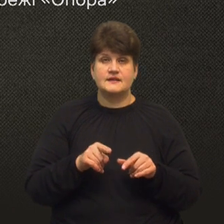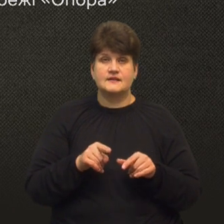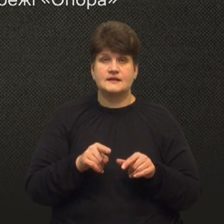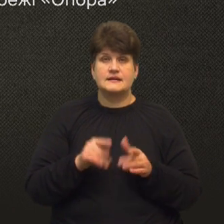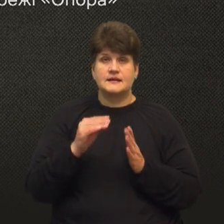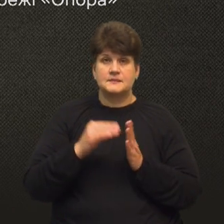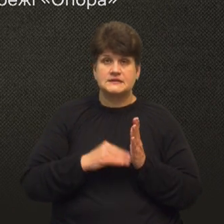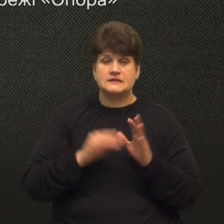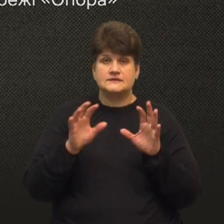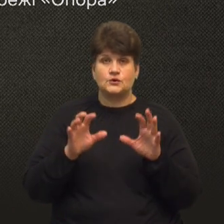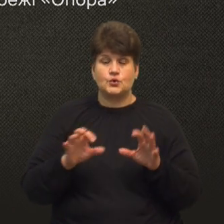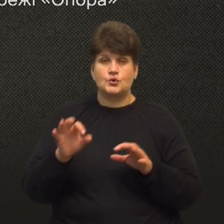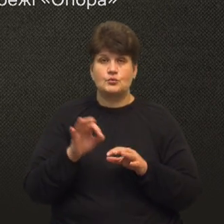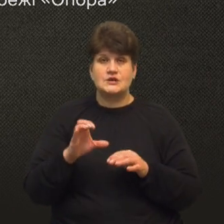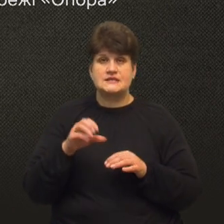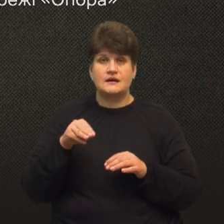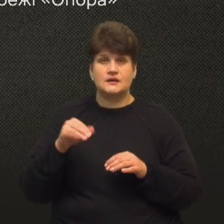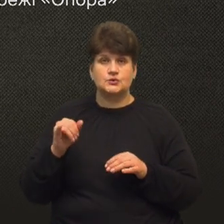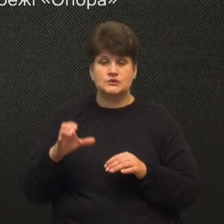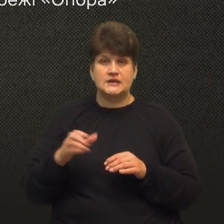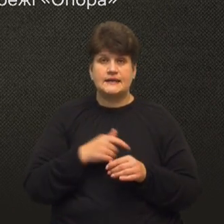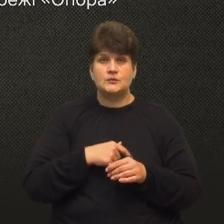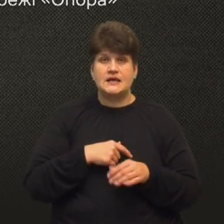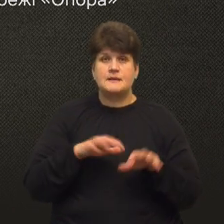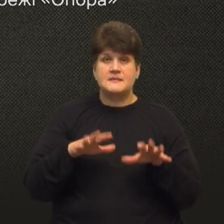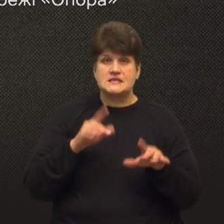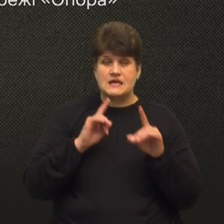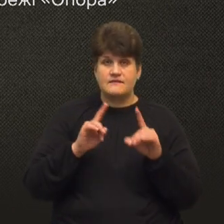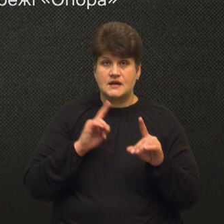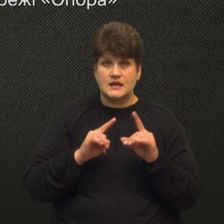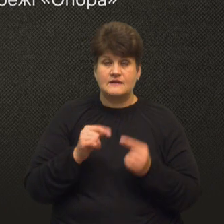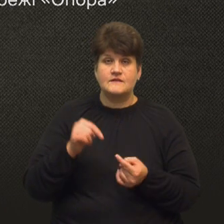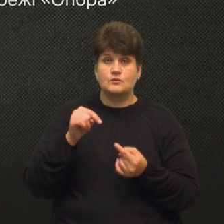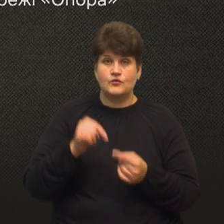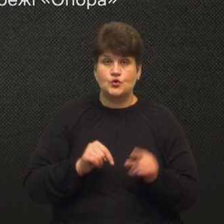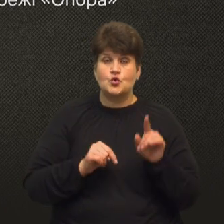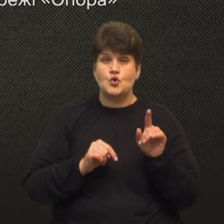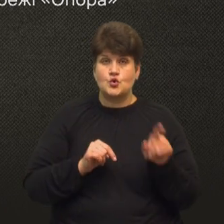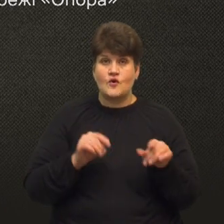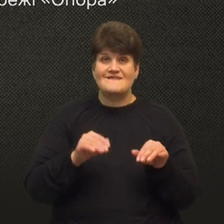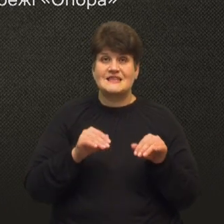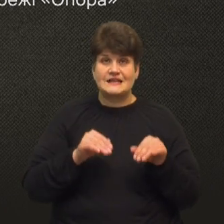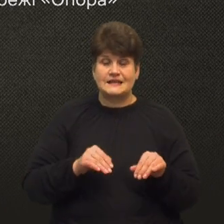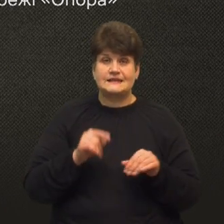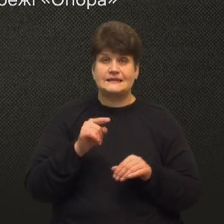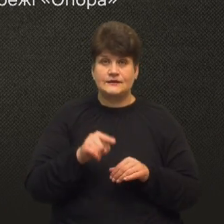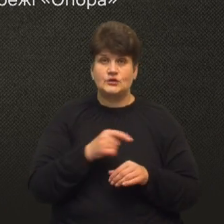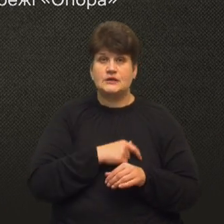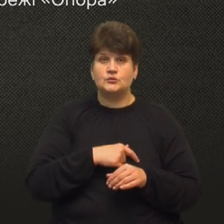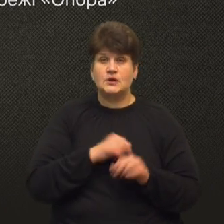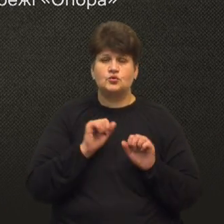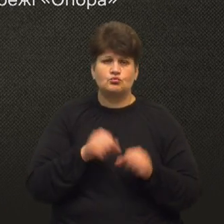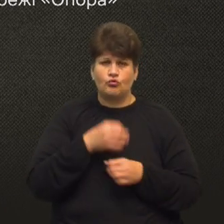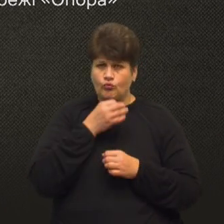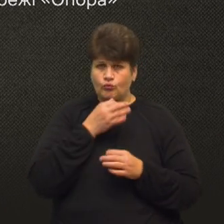законі про статус депутатів місцевих рад. Депутата, відповідно, до нього відкликати такого депутата можна в будь